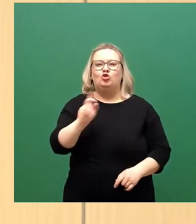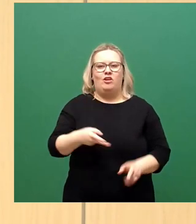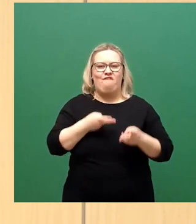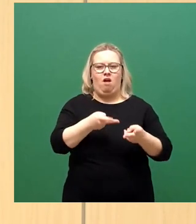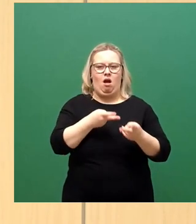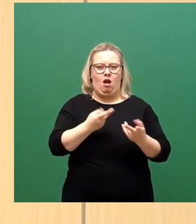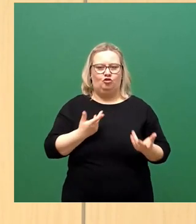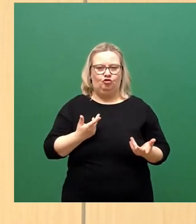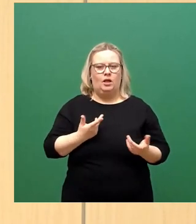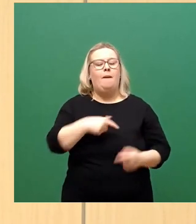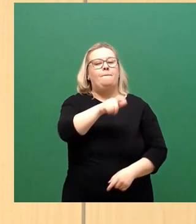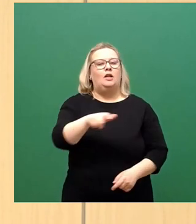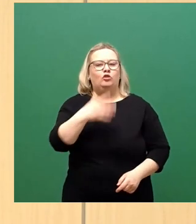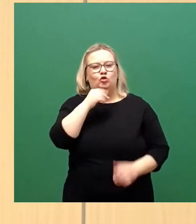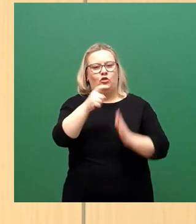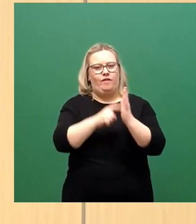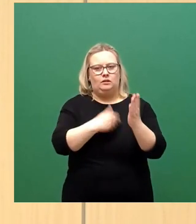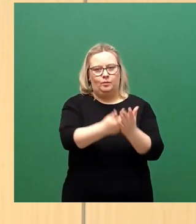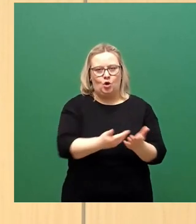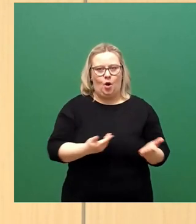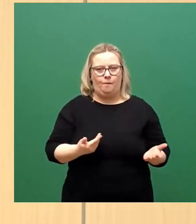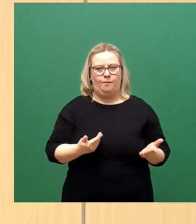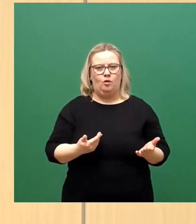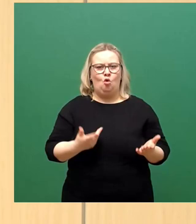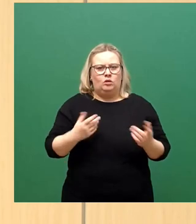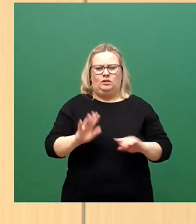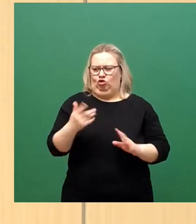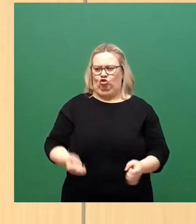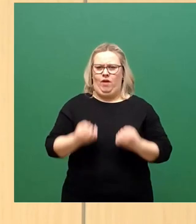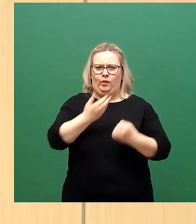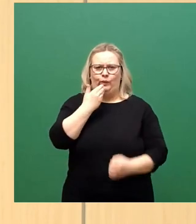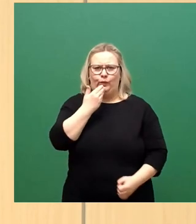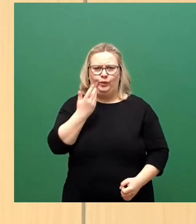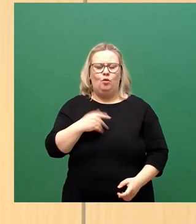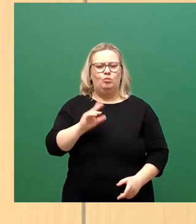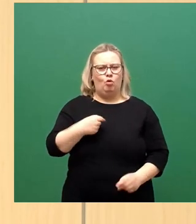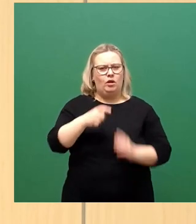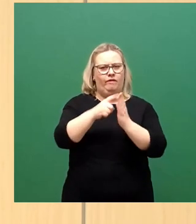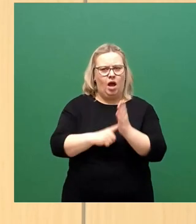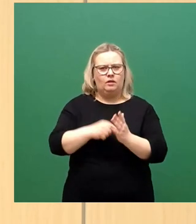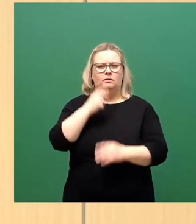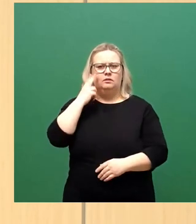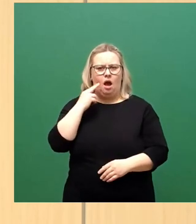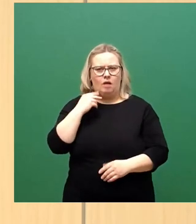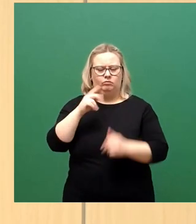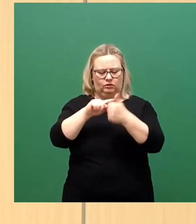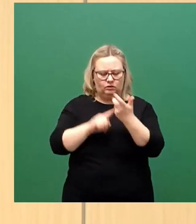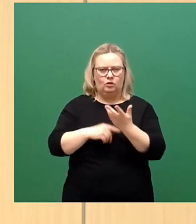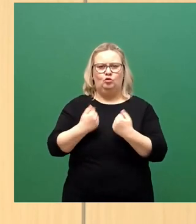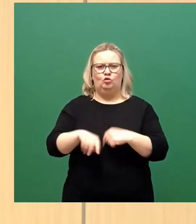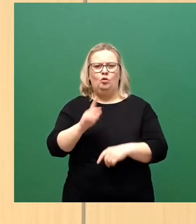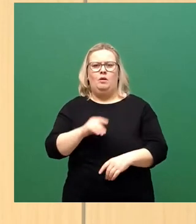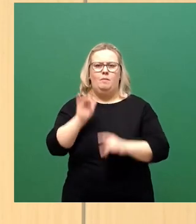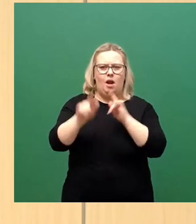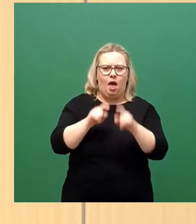Die Menschen wollen Fakten haben. Und das kann doch so schwer nicht sein. Und die, die die Fakten nennen, diese zu denunzieren und zu beleidigen, ist